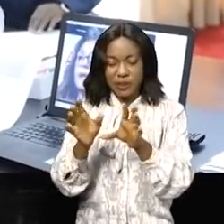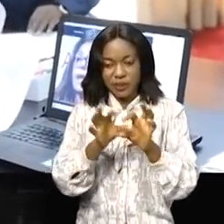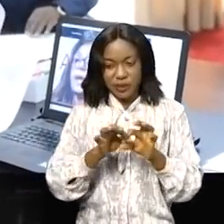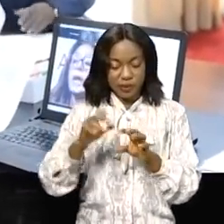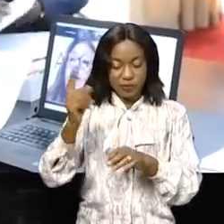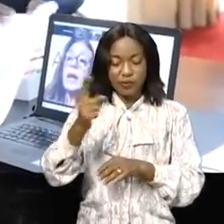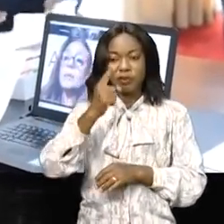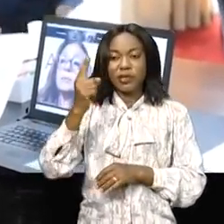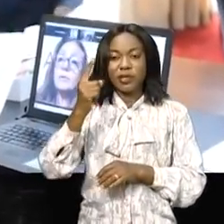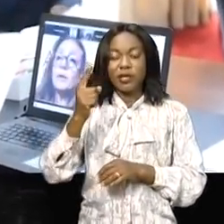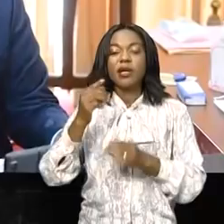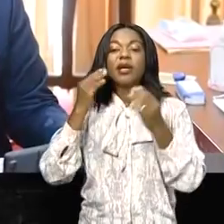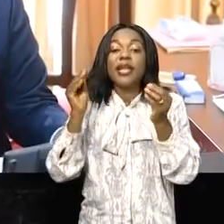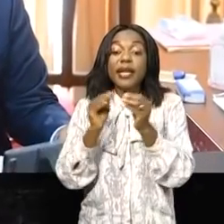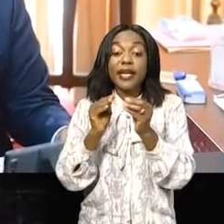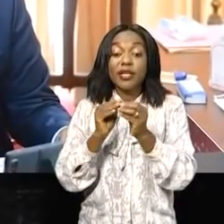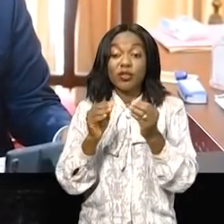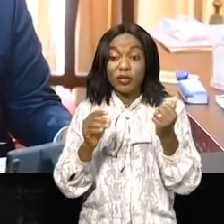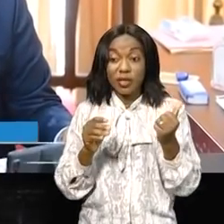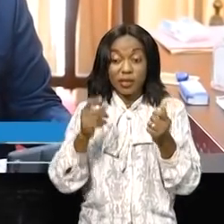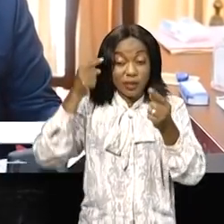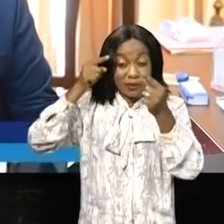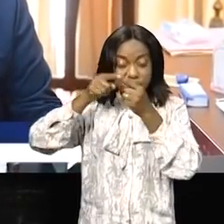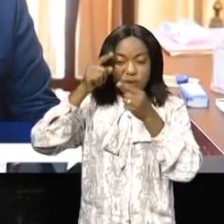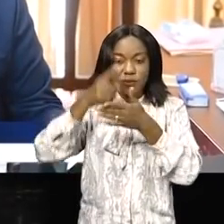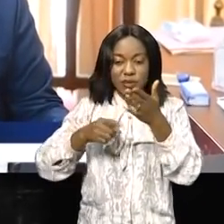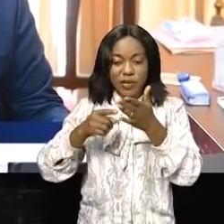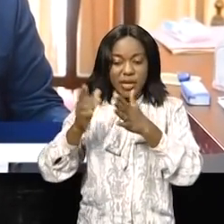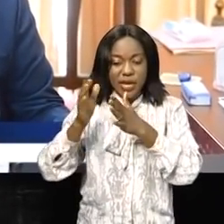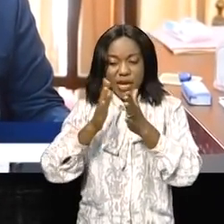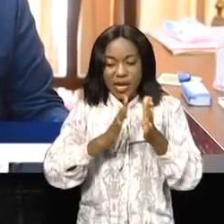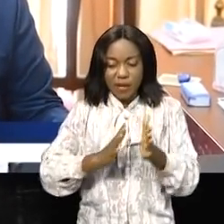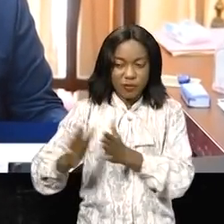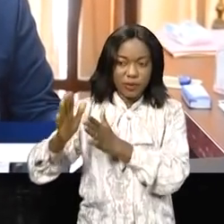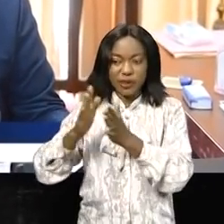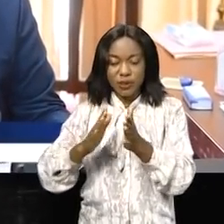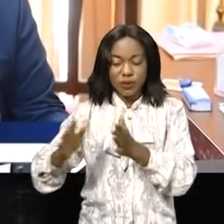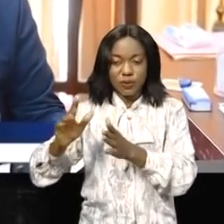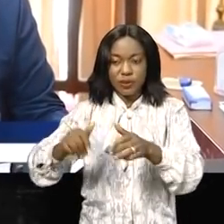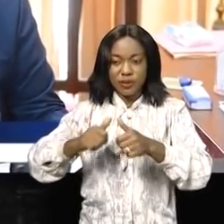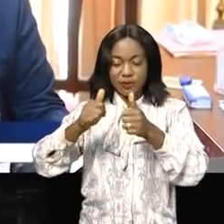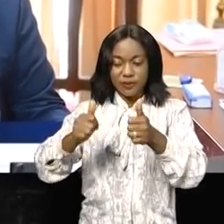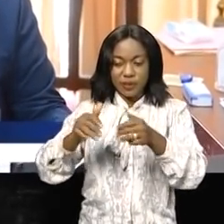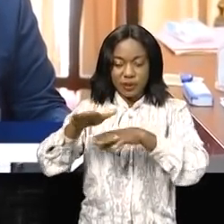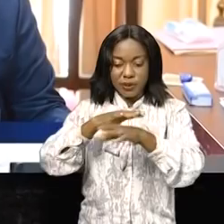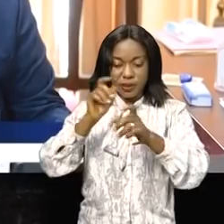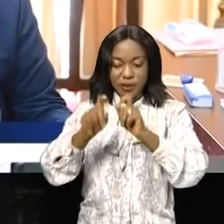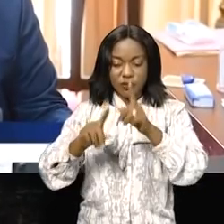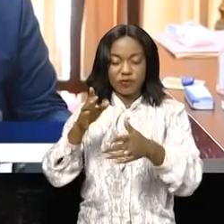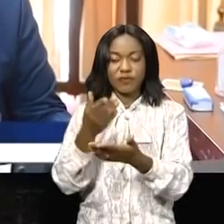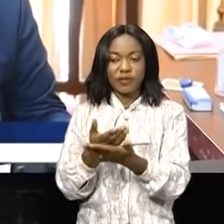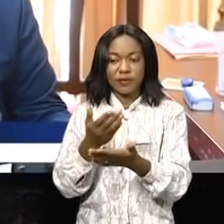mondiale. Cette réunion a donc pour but l'harmonisation de vie autour de cette question urgente